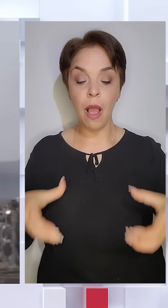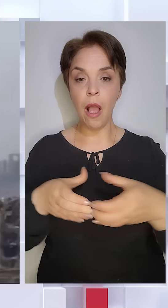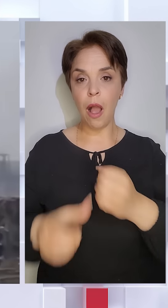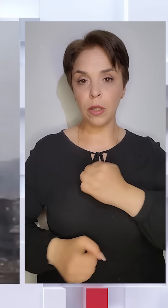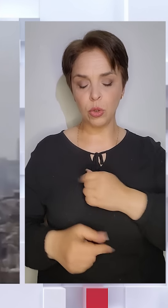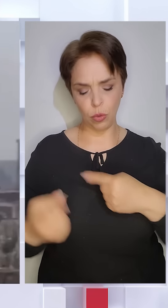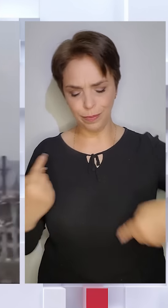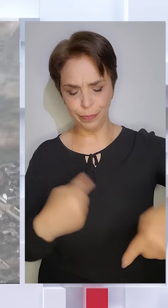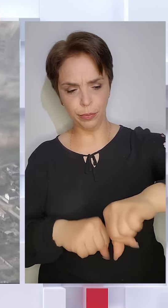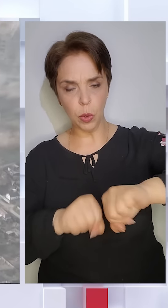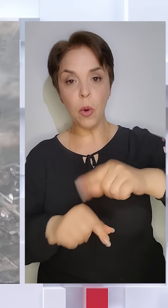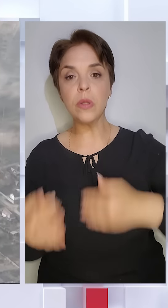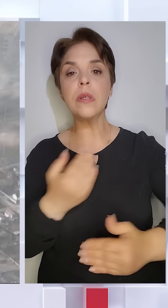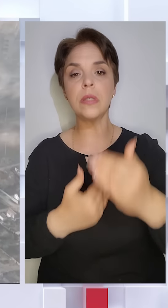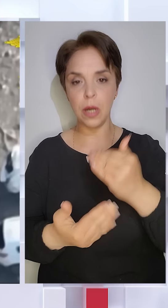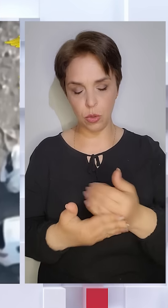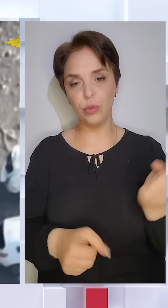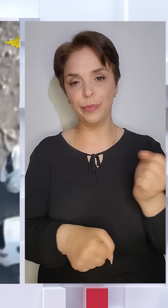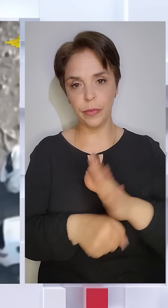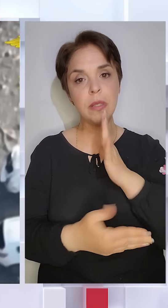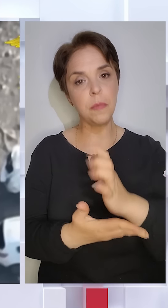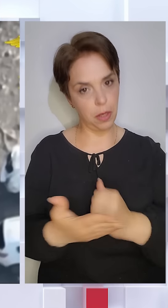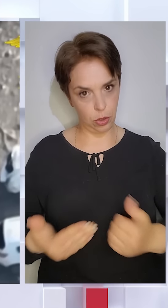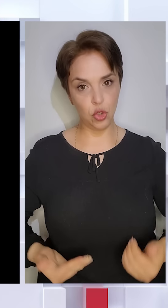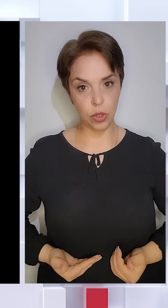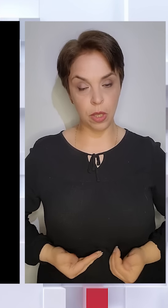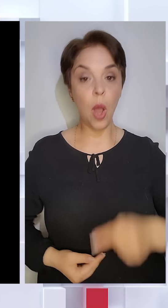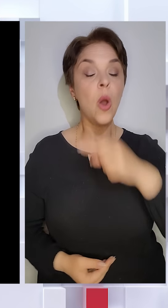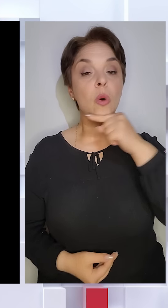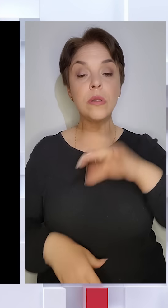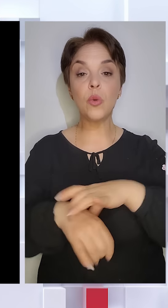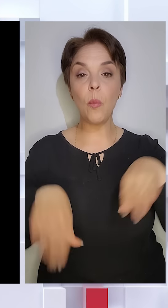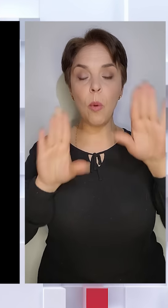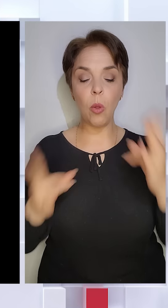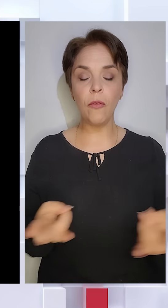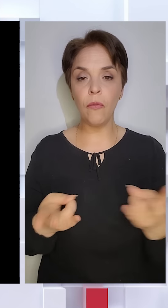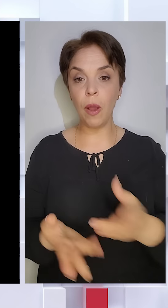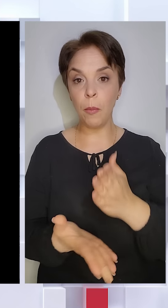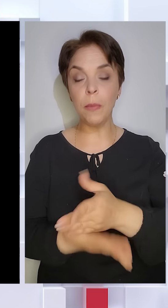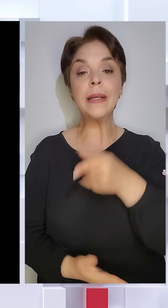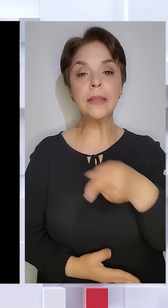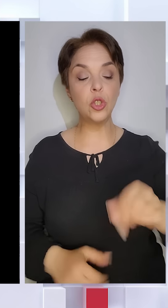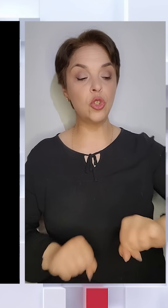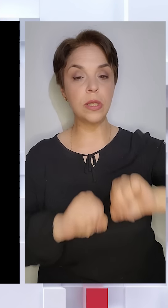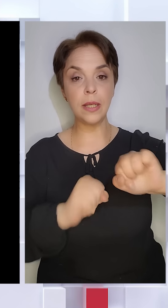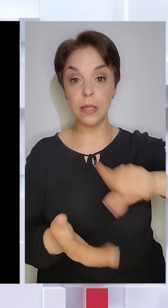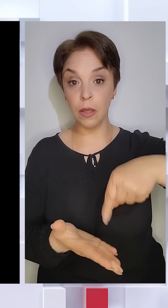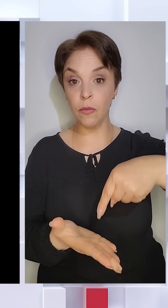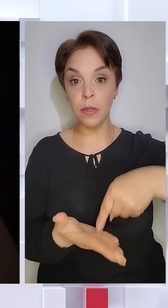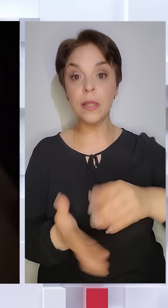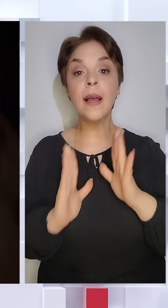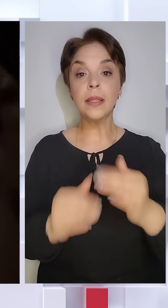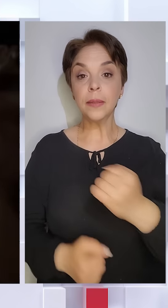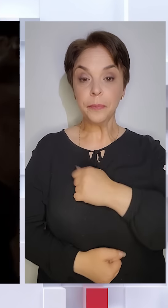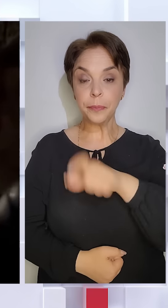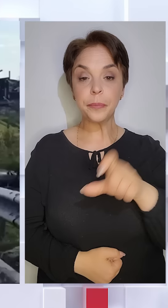тримав кругову оборону і зрештою дістав наказ зберегти життя. У російському полоні досі перебувають тисячі захисників міста, тільки